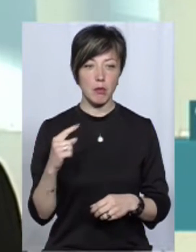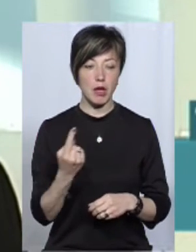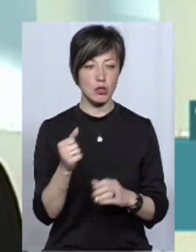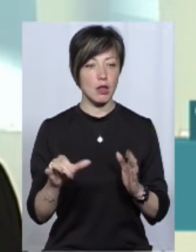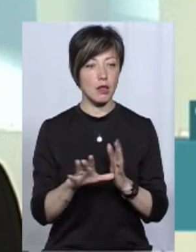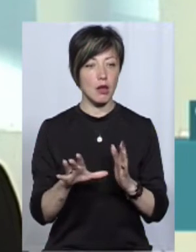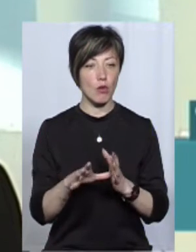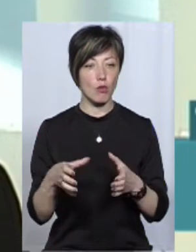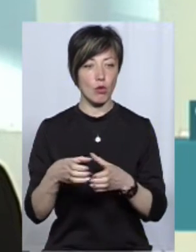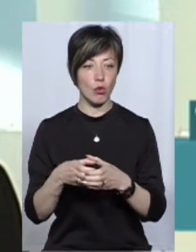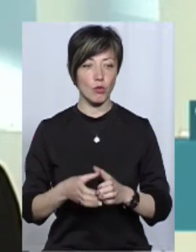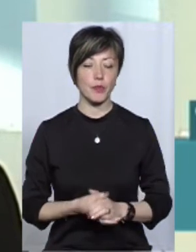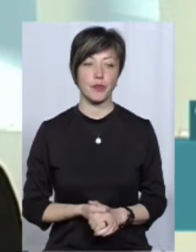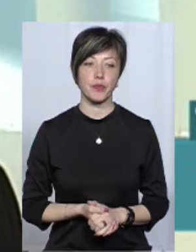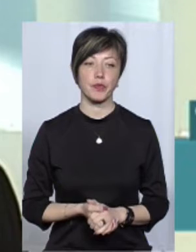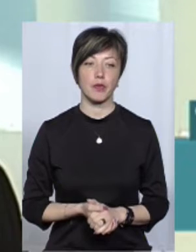енергоблоку.